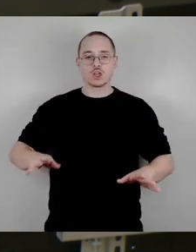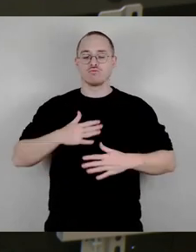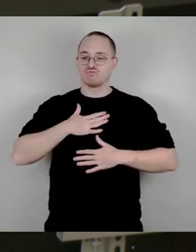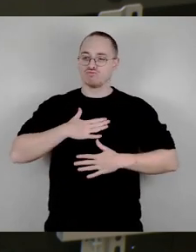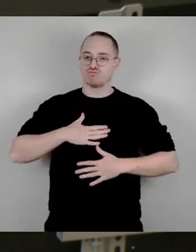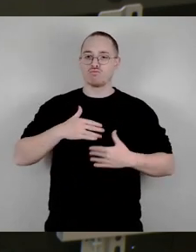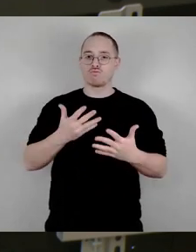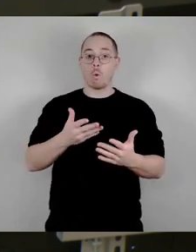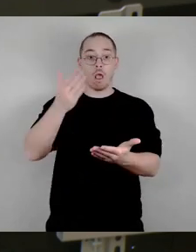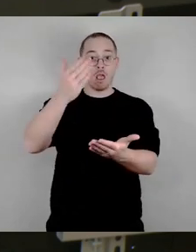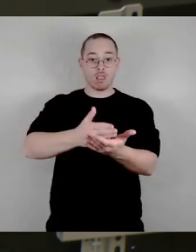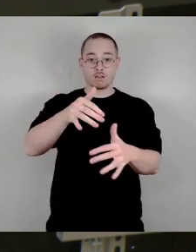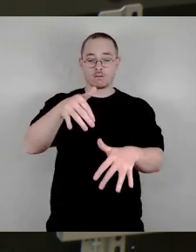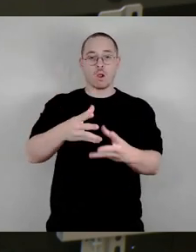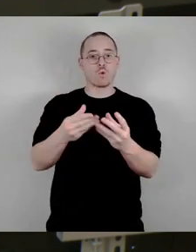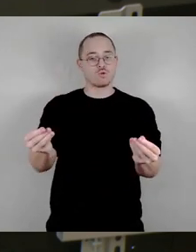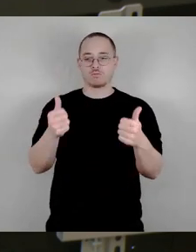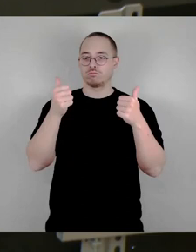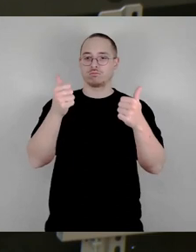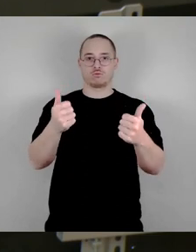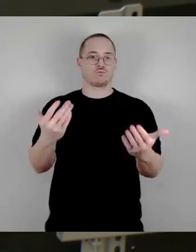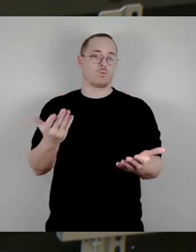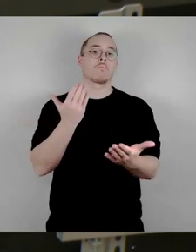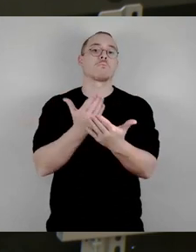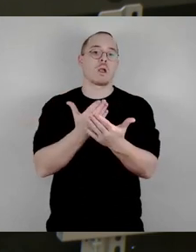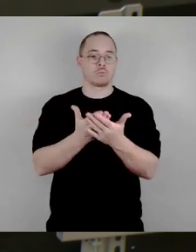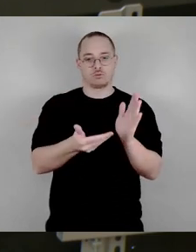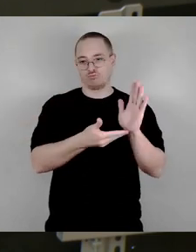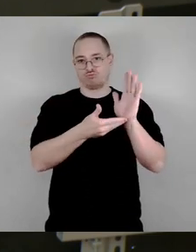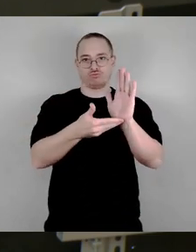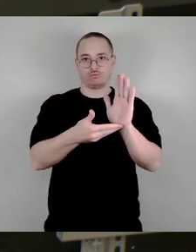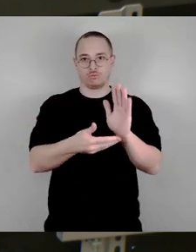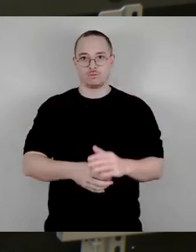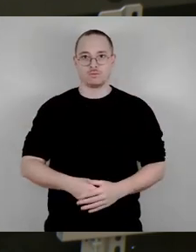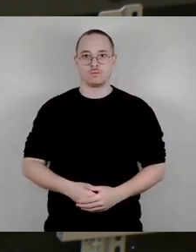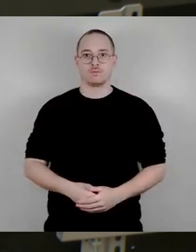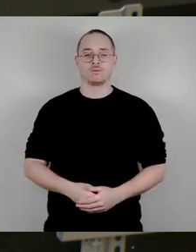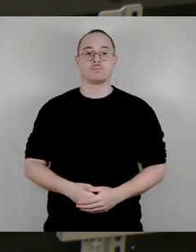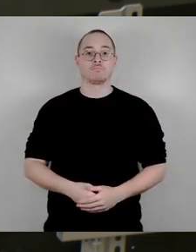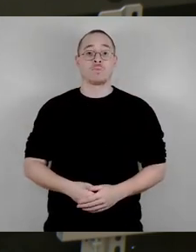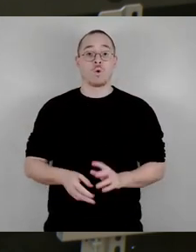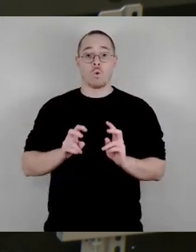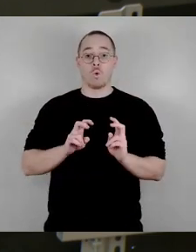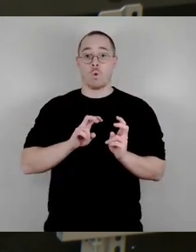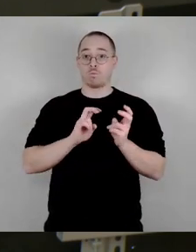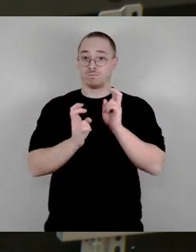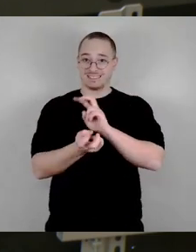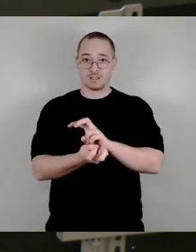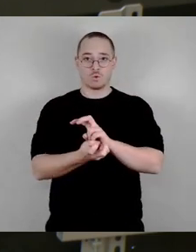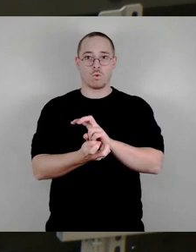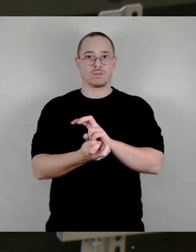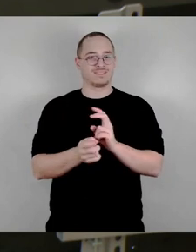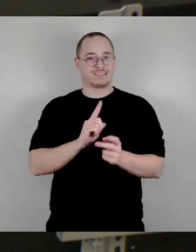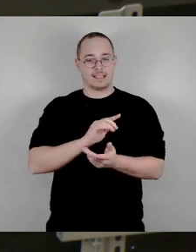geführt hat. Das kann ein Beispiel sein. Die Umsetzung ist natürlich ein langer Weg. Und darauf weist auch dieser